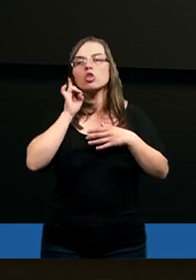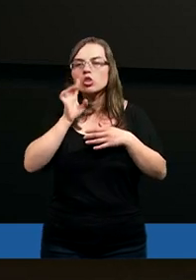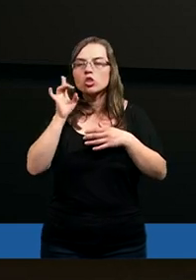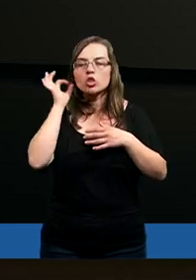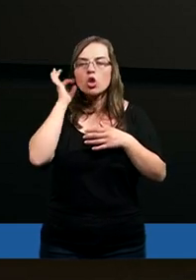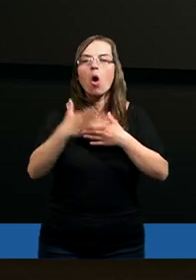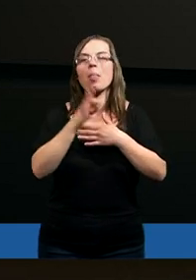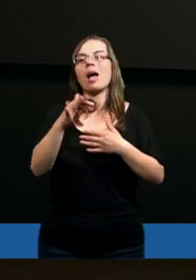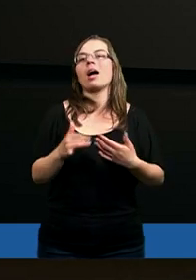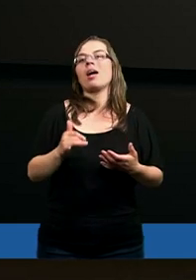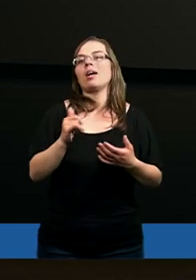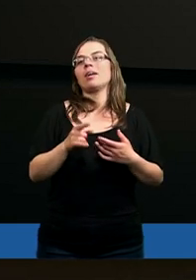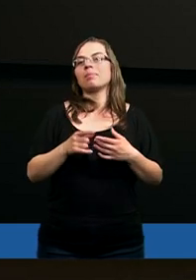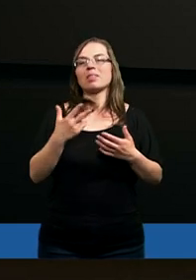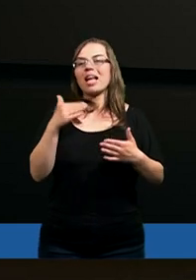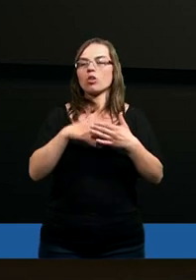żona.